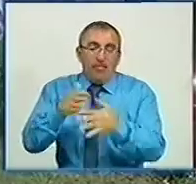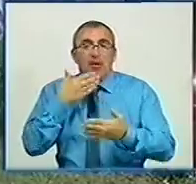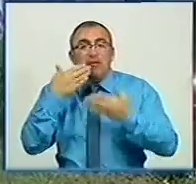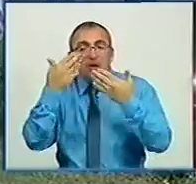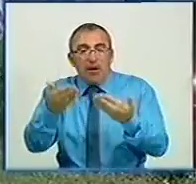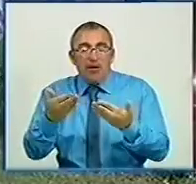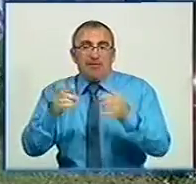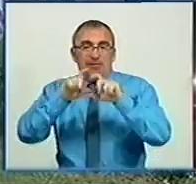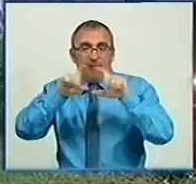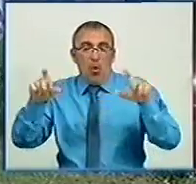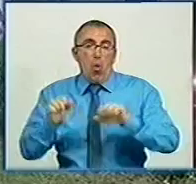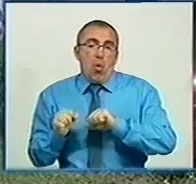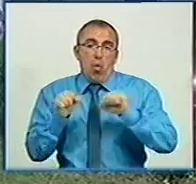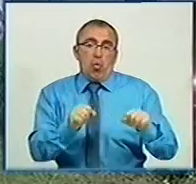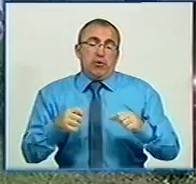Департаменту охорони здоров'я.